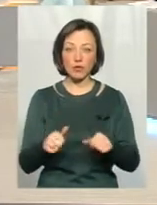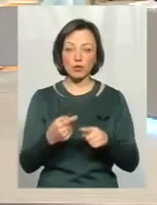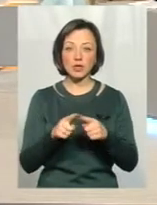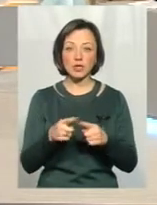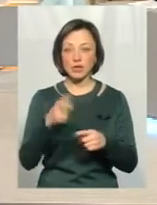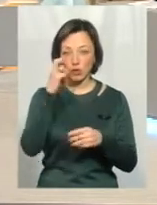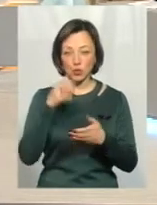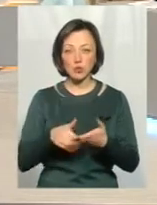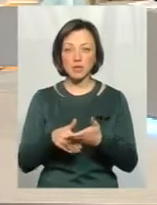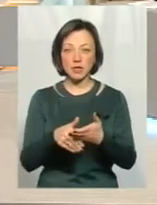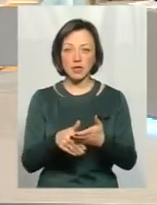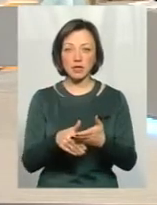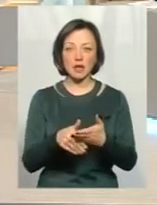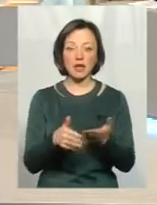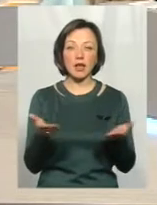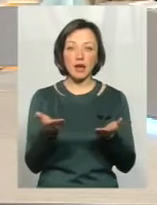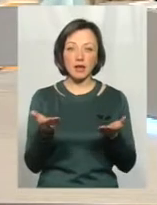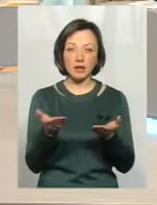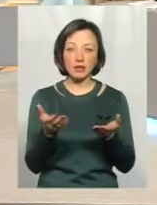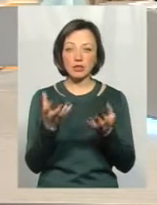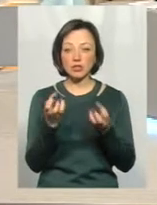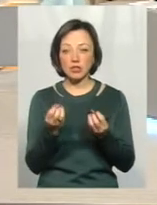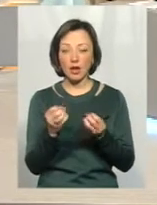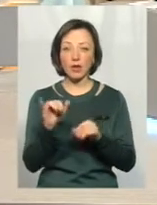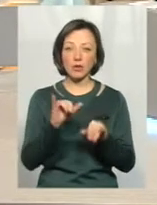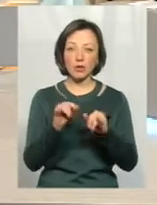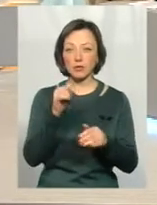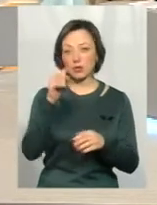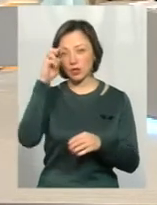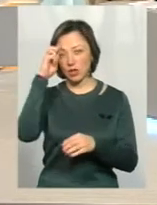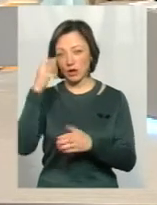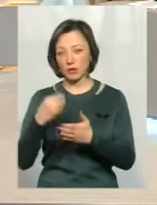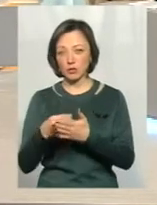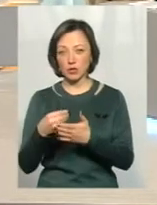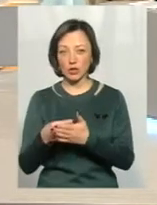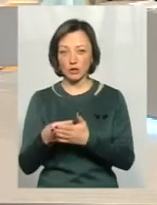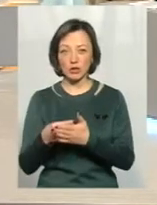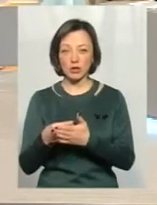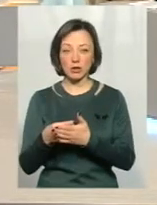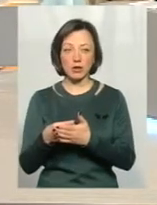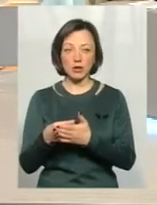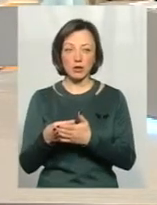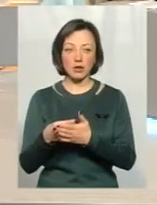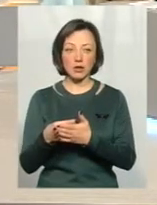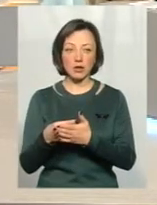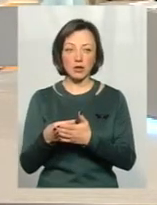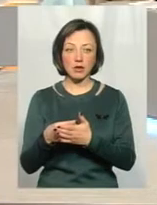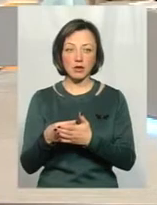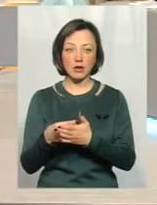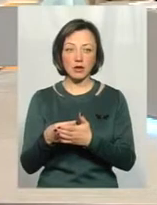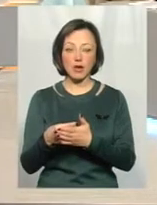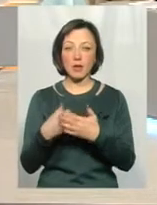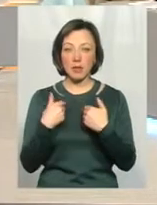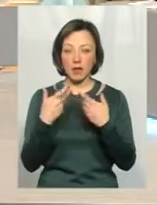субсидії, які, минаючи, так би мовити, ще чиїсь кишені, з державної кишені, з державного бюджету, державної скарбниці, в яку ми